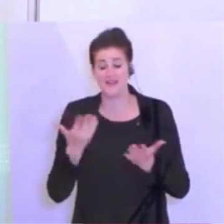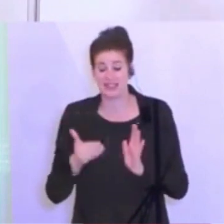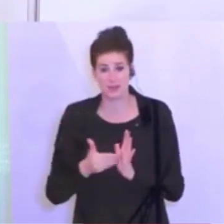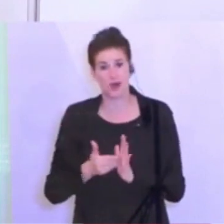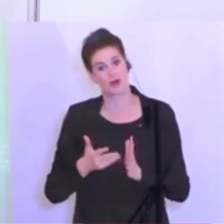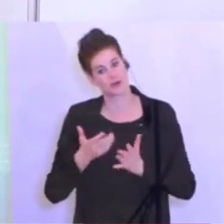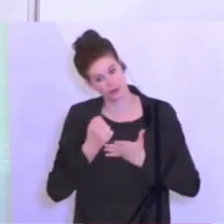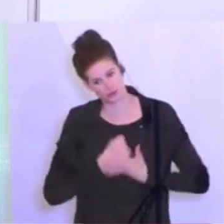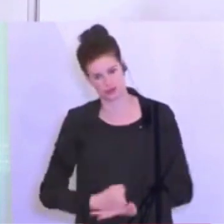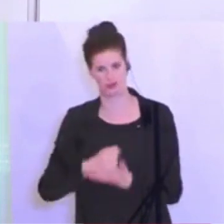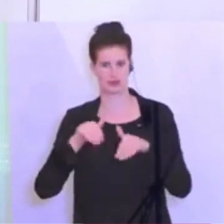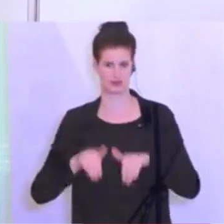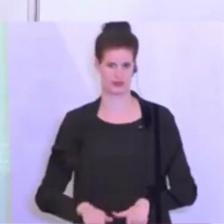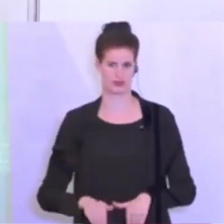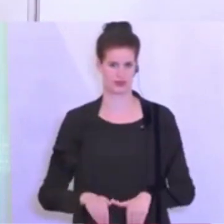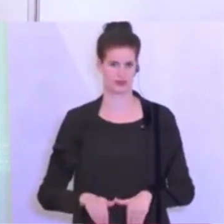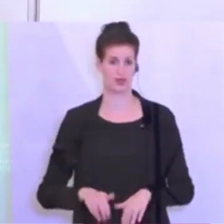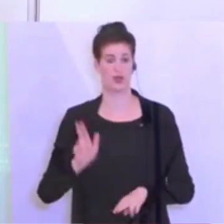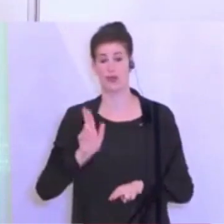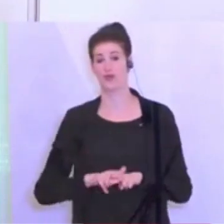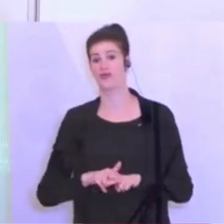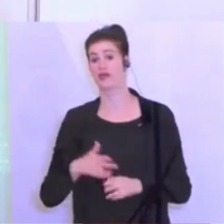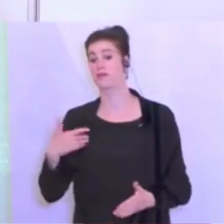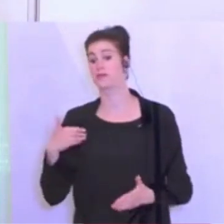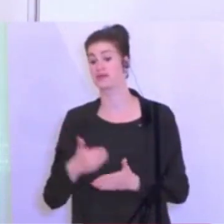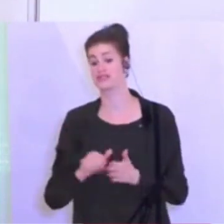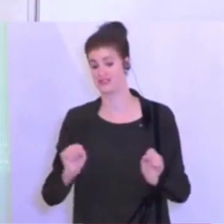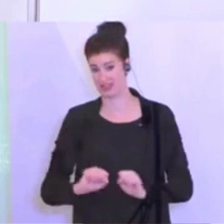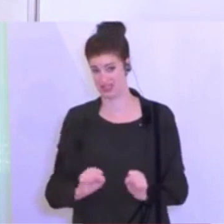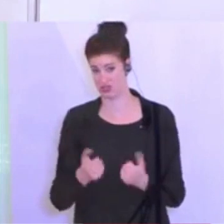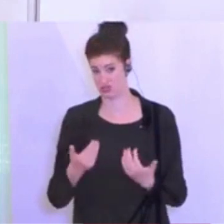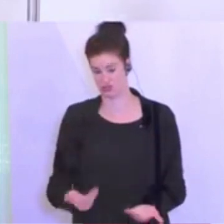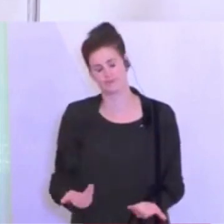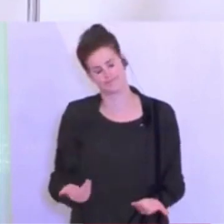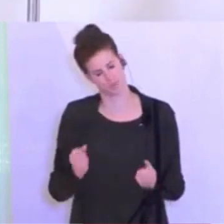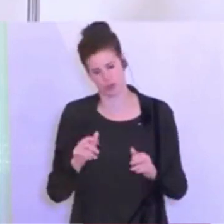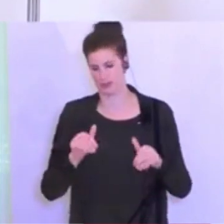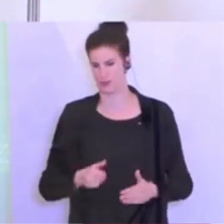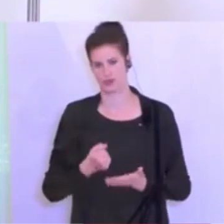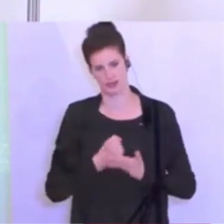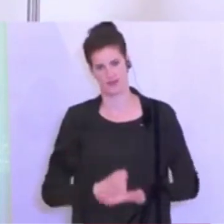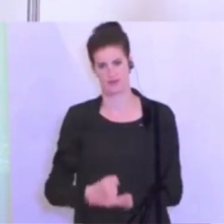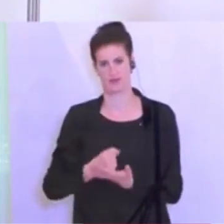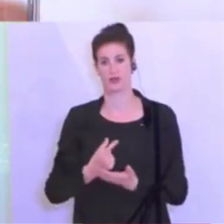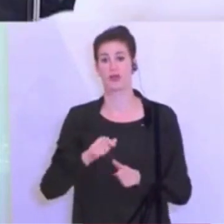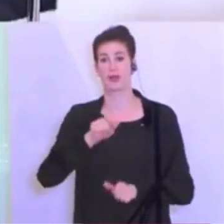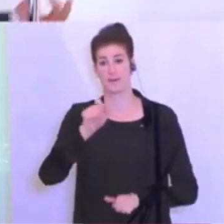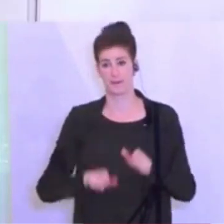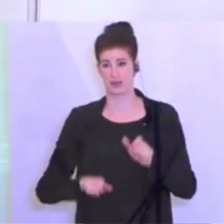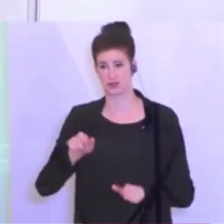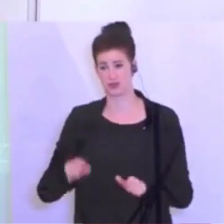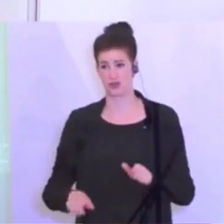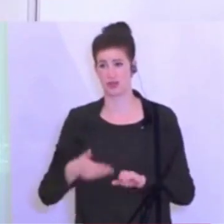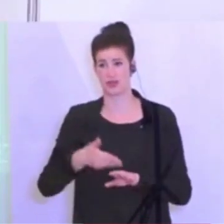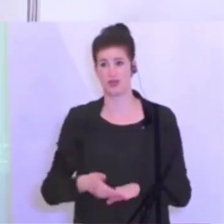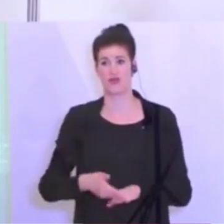wirtschaftliche Unterstützung. Und wenn es bis zum Winter geht oder was weiß ich, dass diejenigen, die vorher nicht insolvent waren, nachher wieder aus der